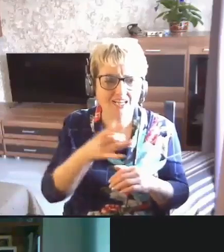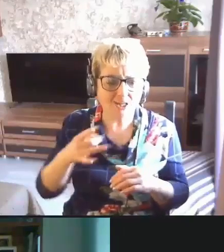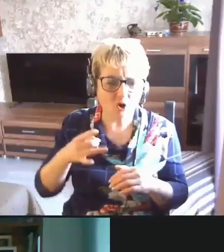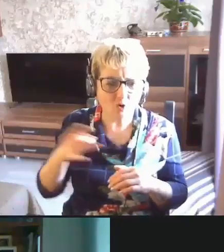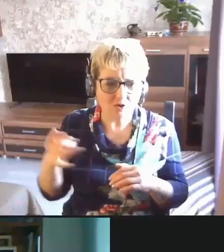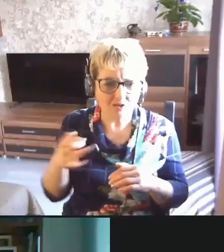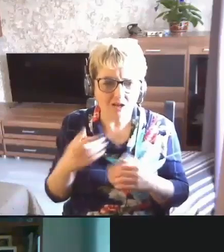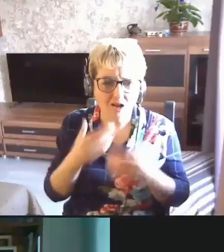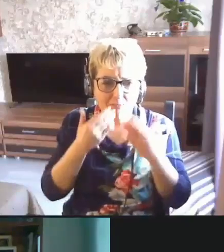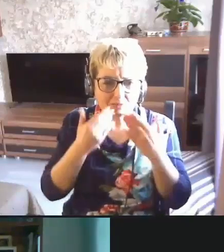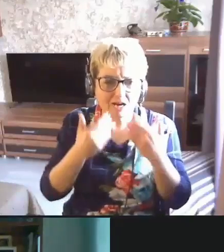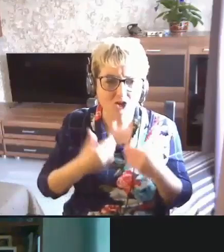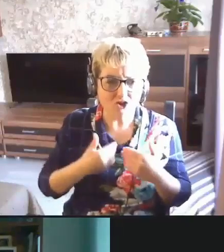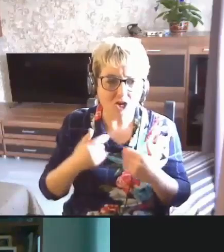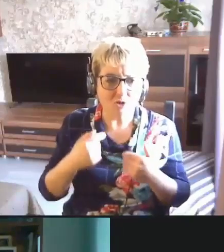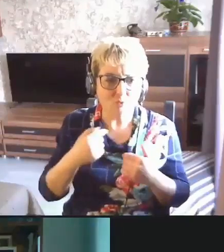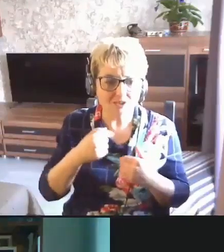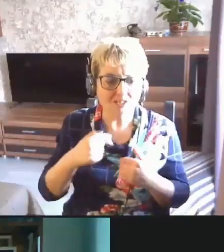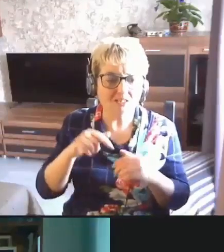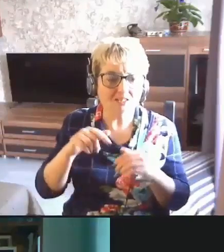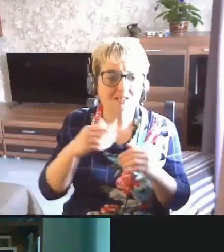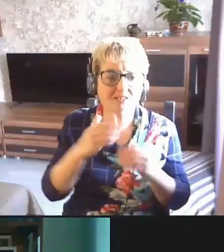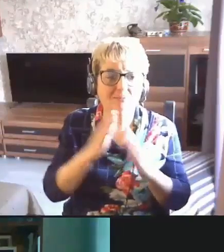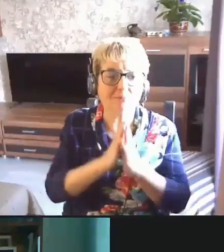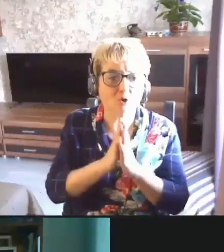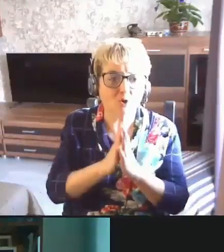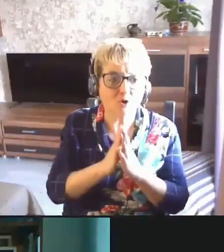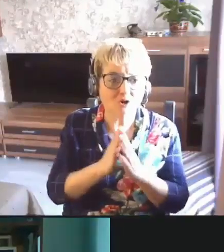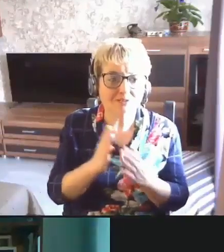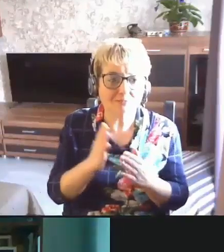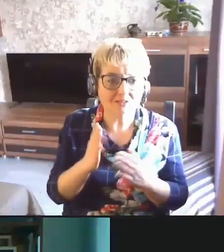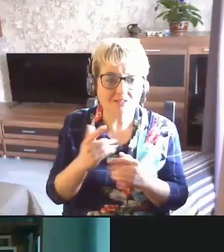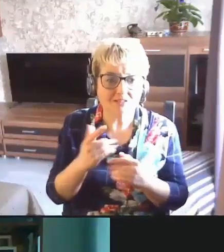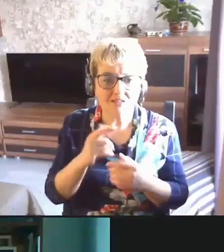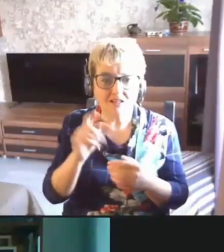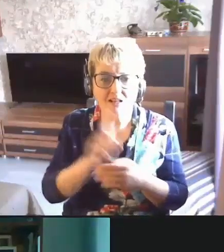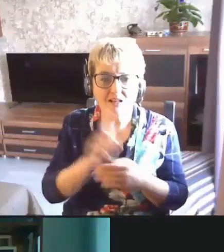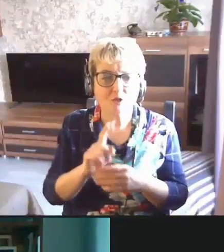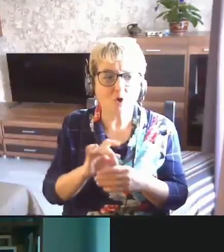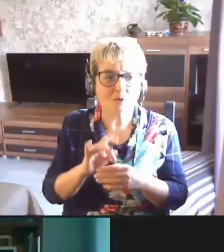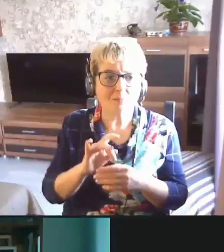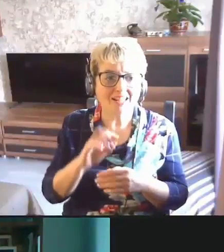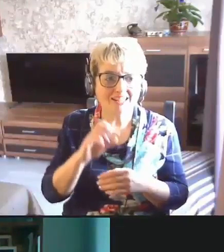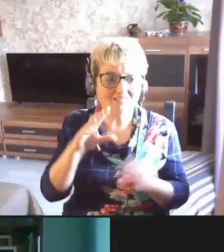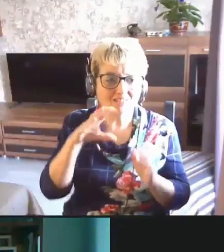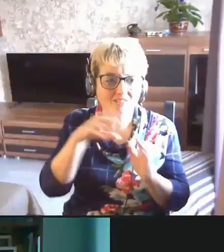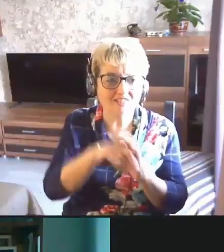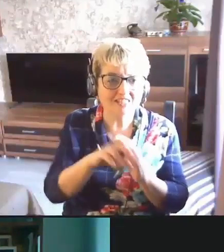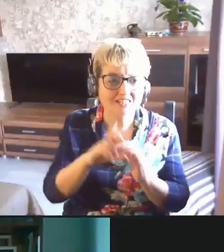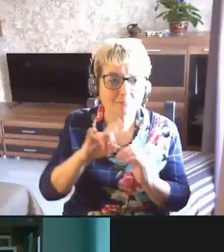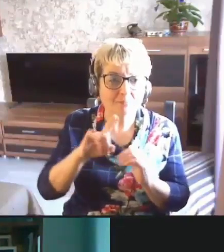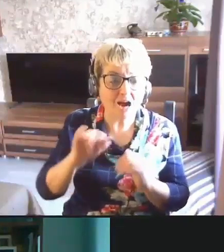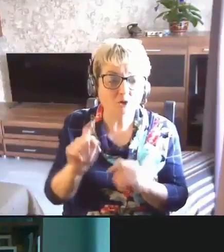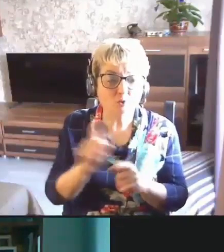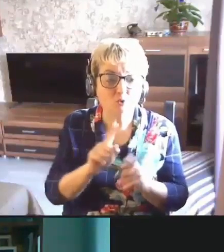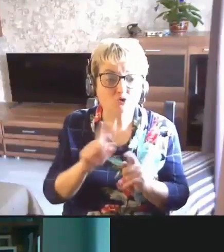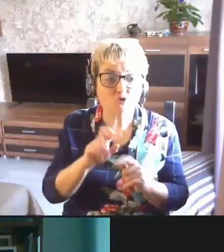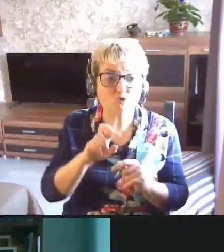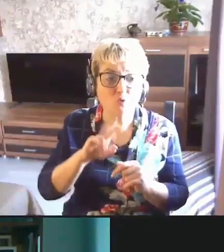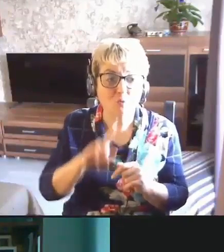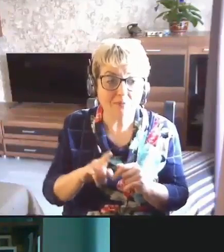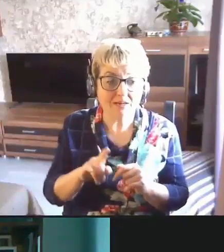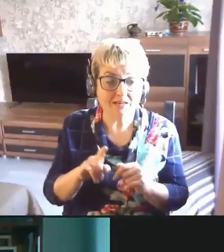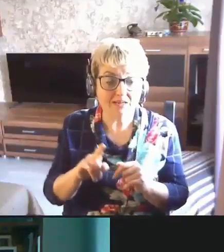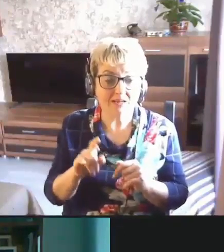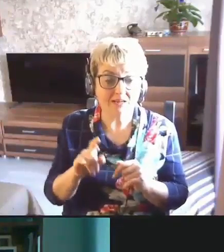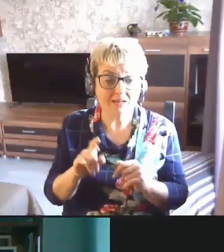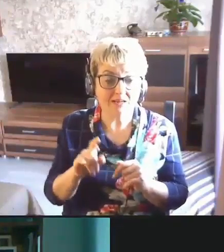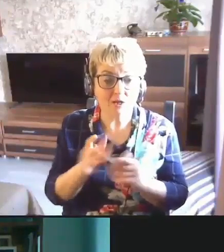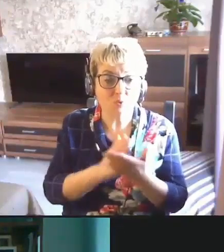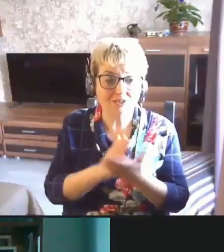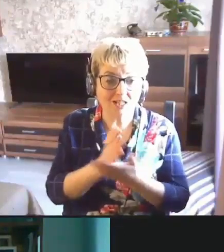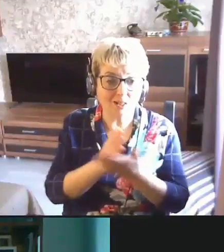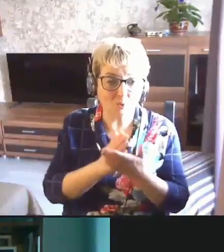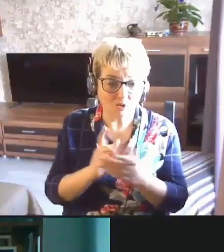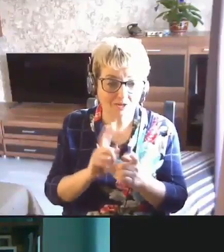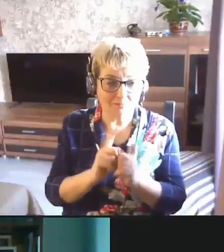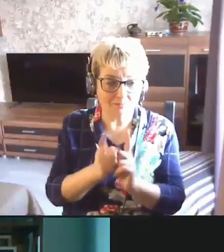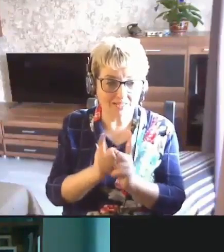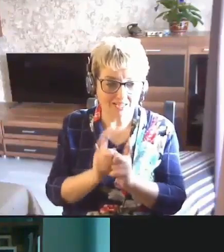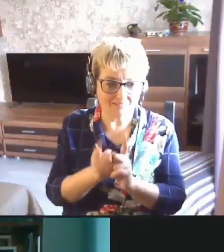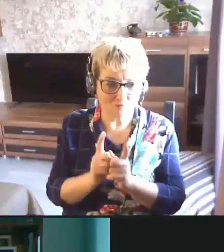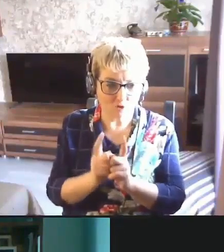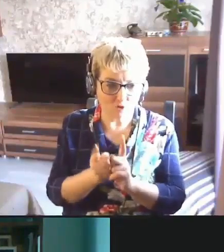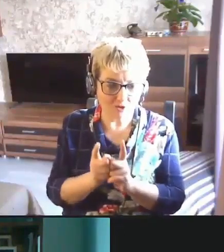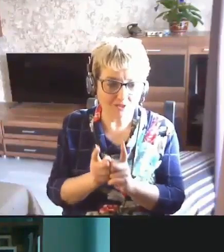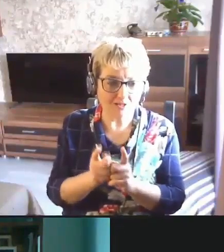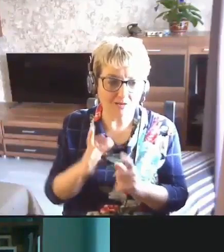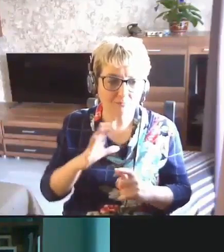обращаются ко мне с просьбой принять соответственно нормативную базу с тем, чтобы услуги по переводу